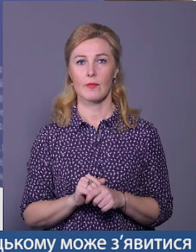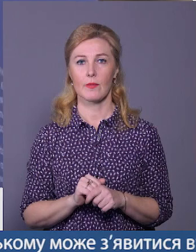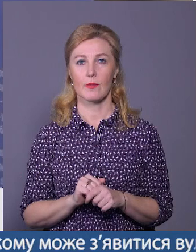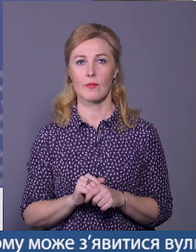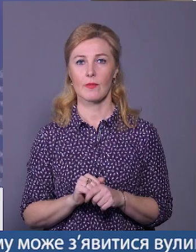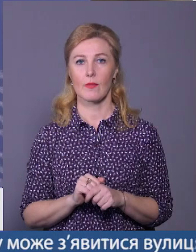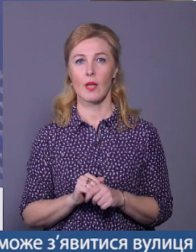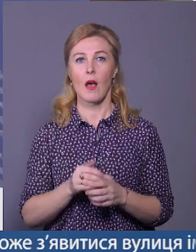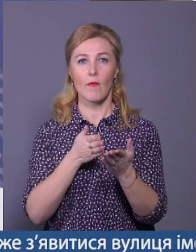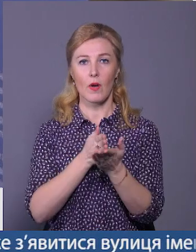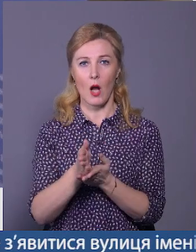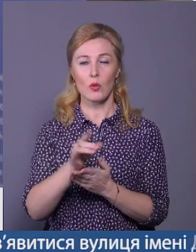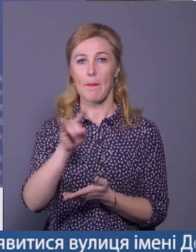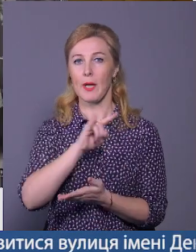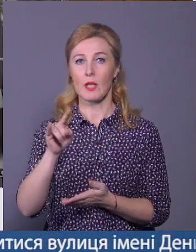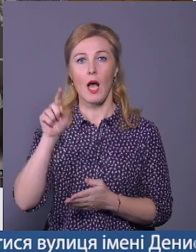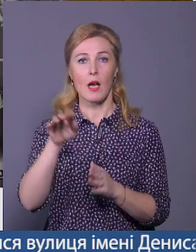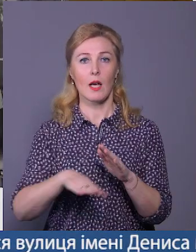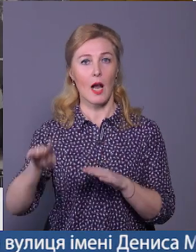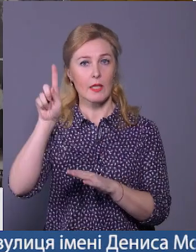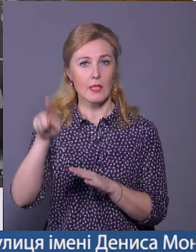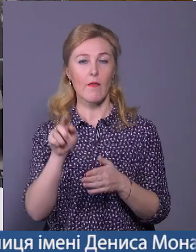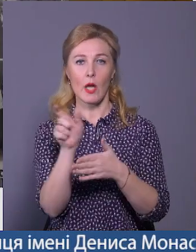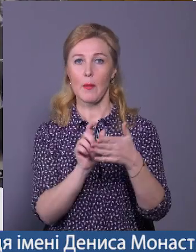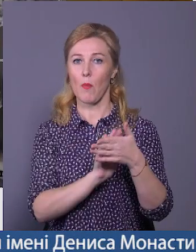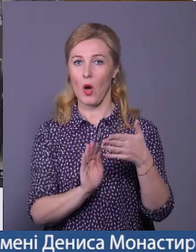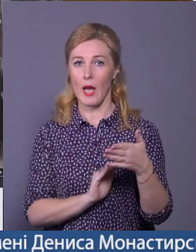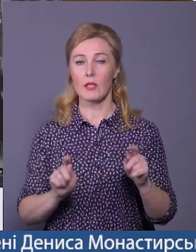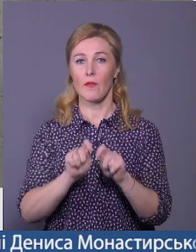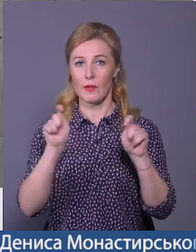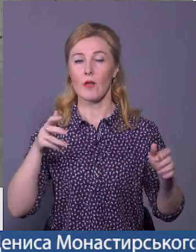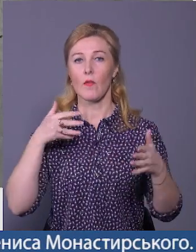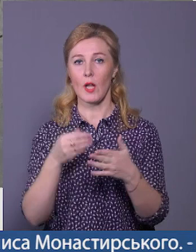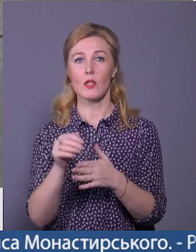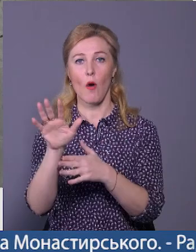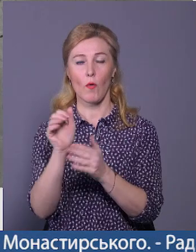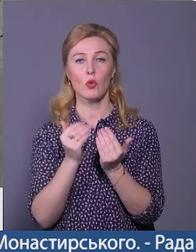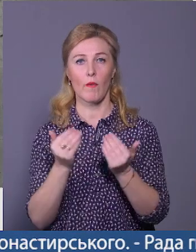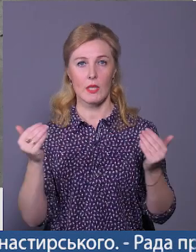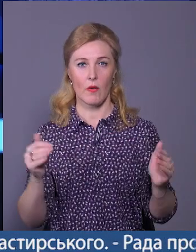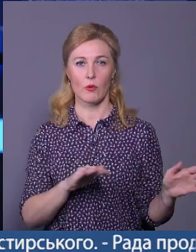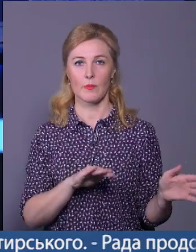В ракурсі Байдактара. Краєзнавець та поет Ігор Байдак відкрив власну фотовиставку.